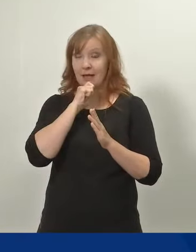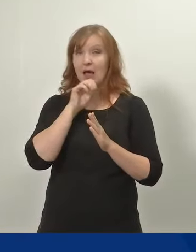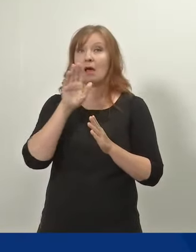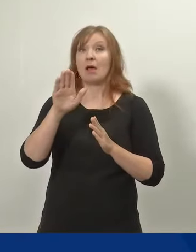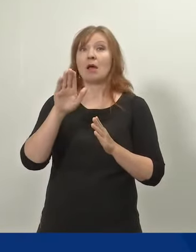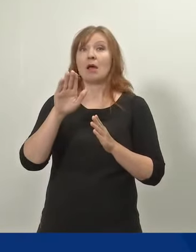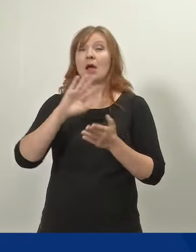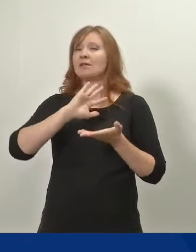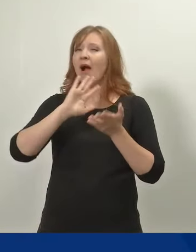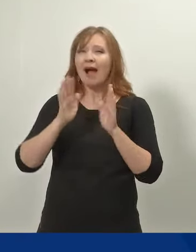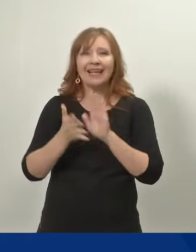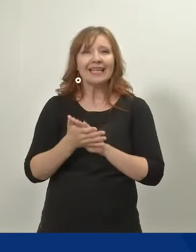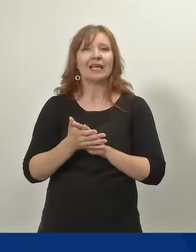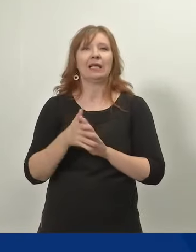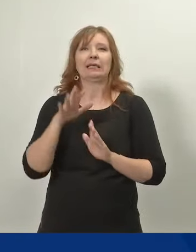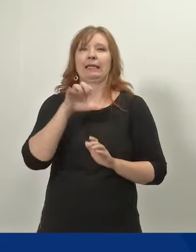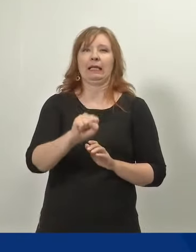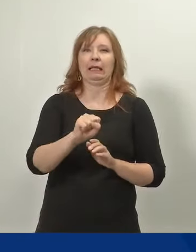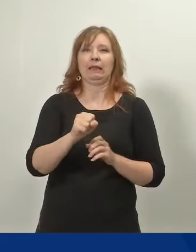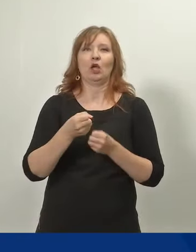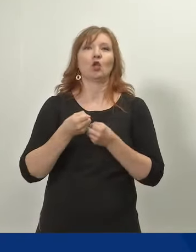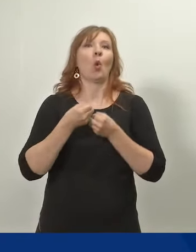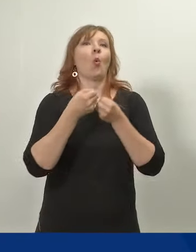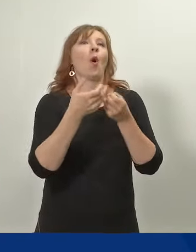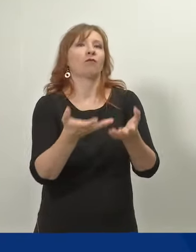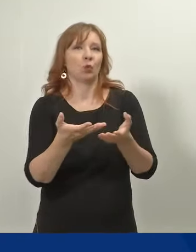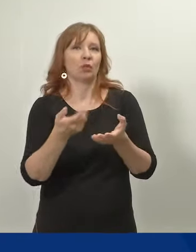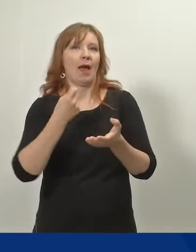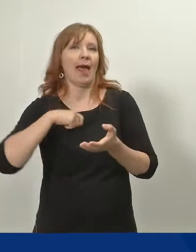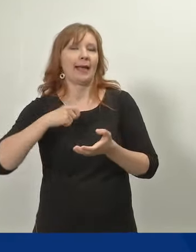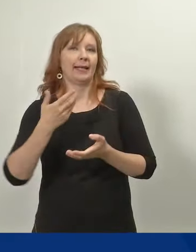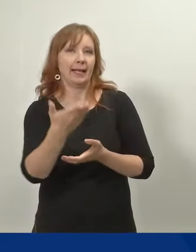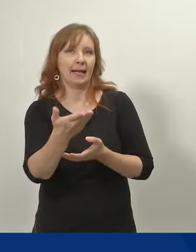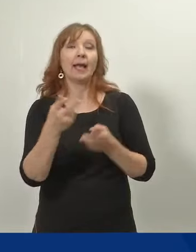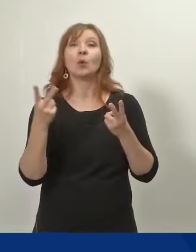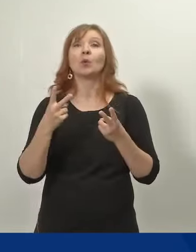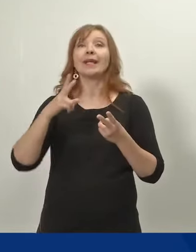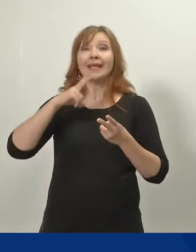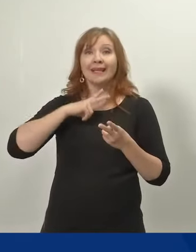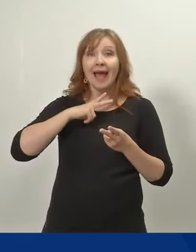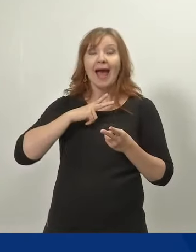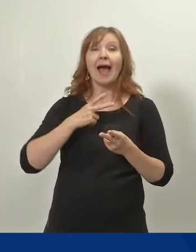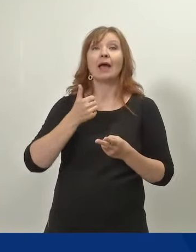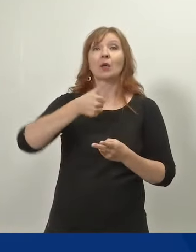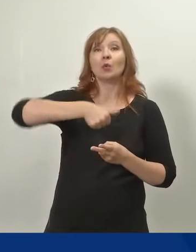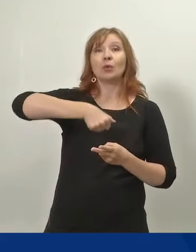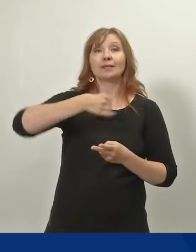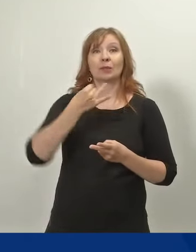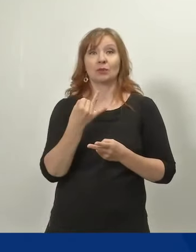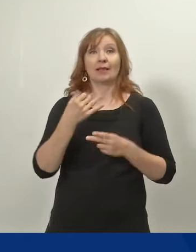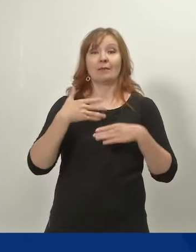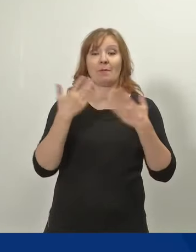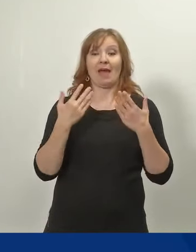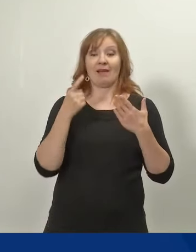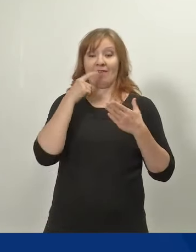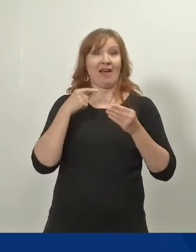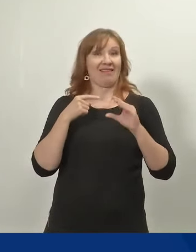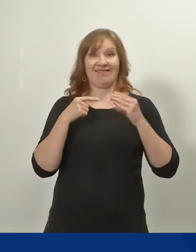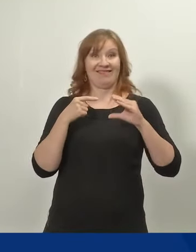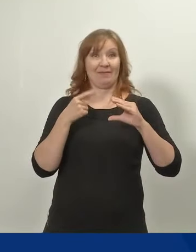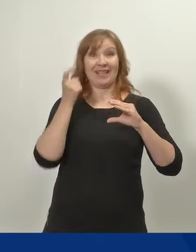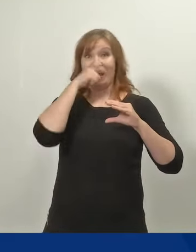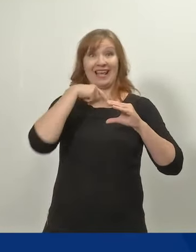kaikki mahdolliset kiintiöt äidille, niin hänelle jäisi silti 97 päivää, mitä ei voi luovuttaa pois. Ja